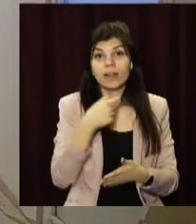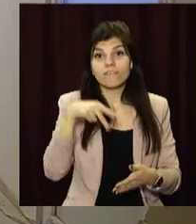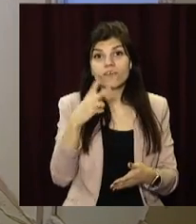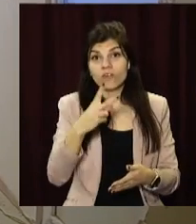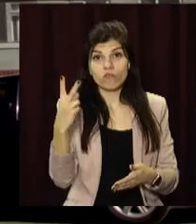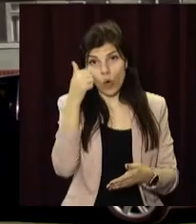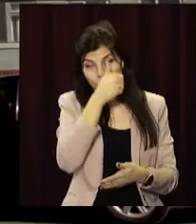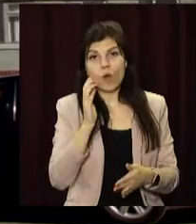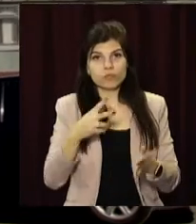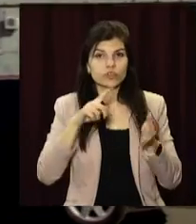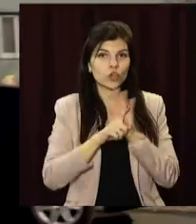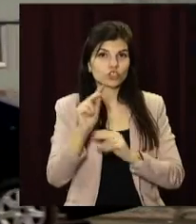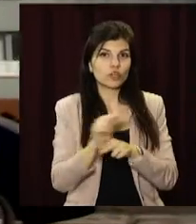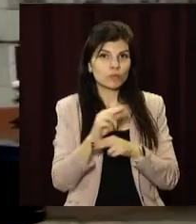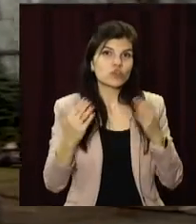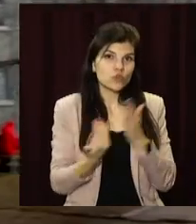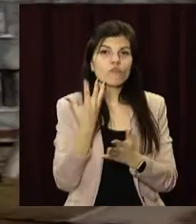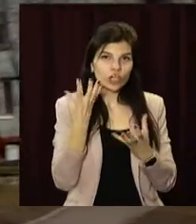у 2021 році.